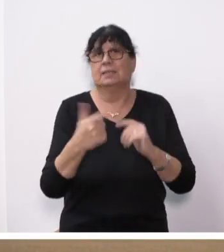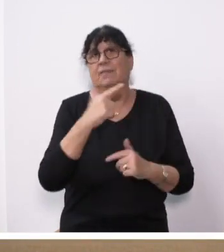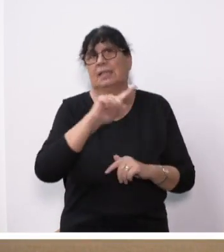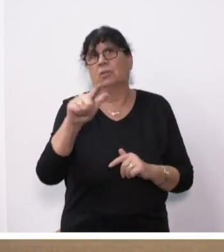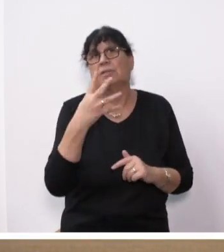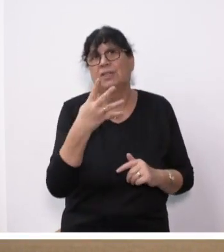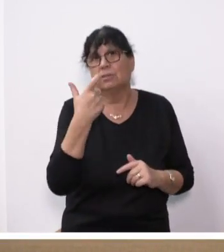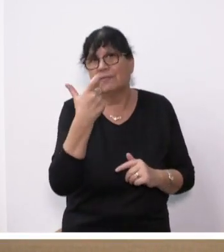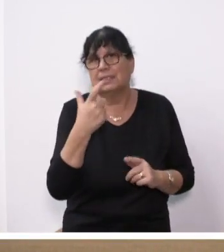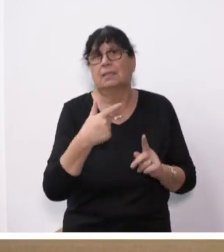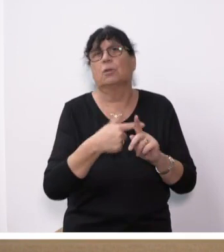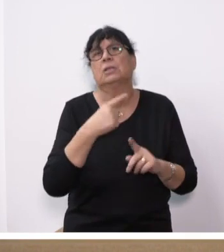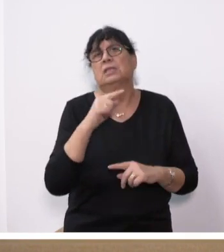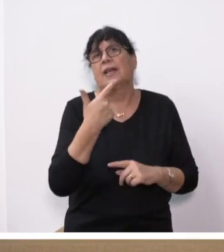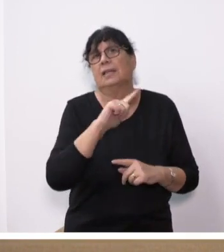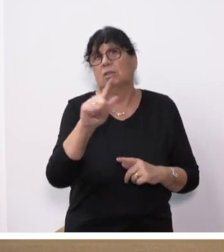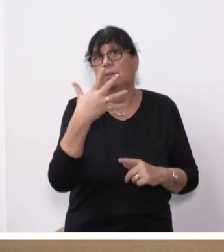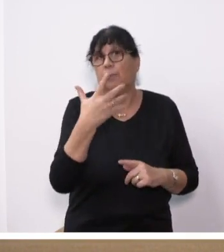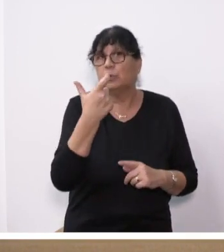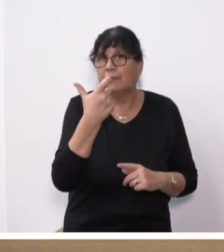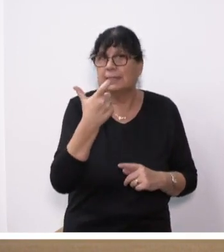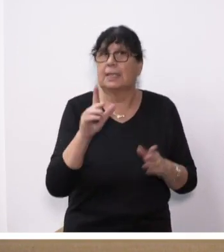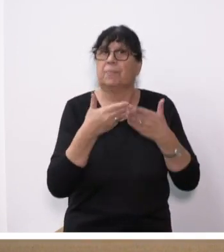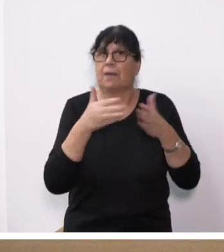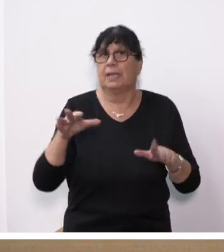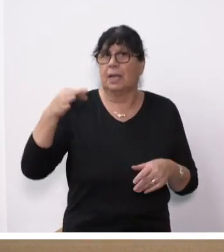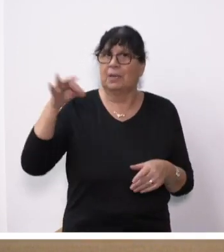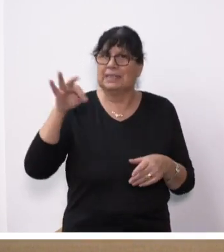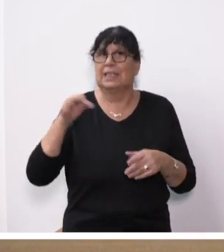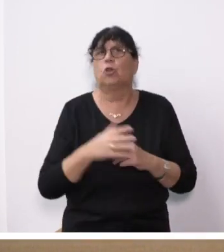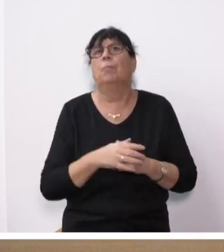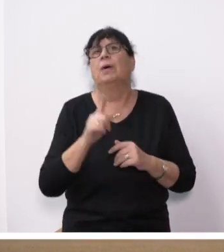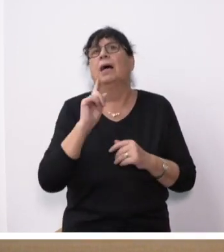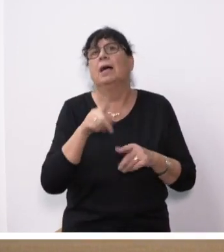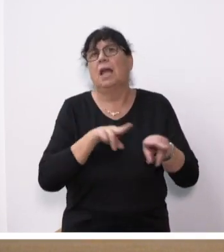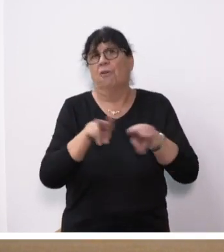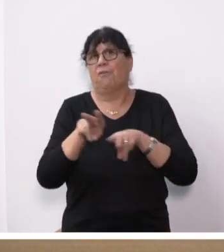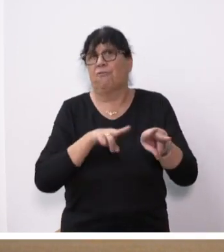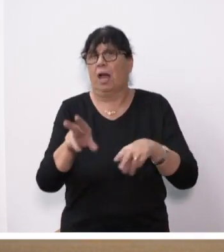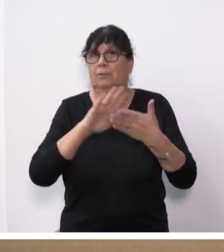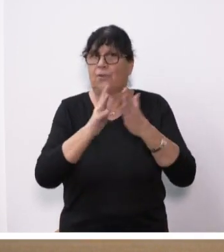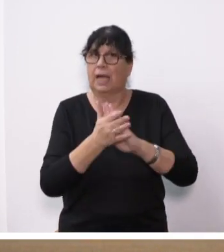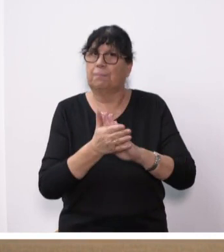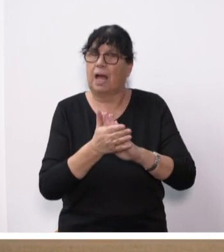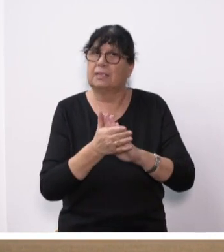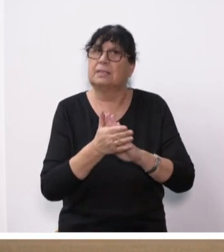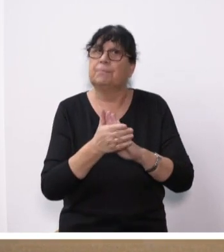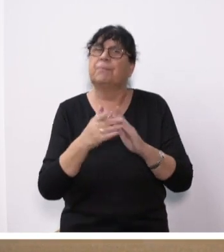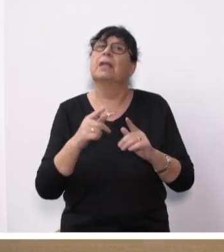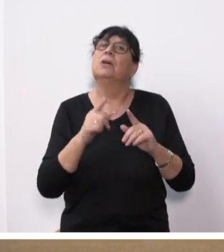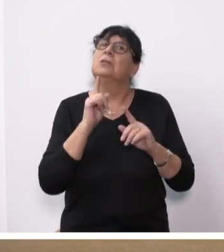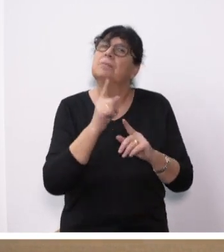-2025 hat sich das erweiterte Präsidium auf ein Verfahren geeinigt, das weitgehend